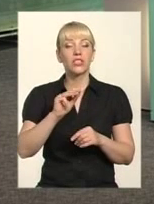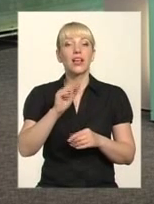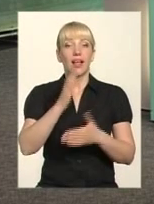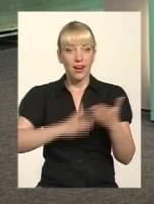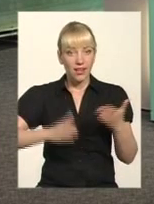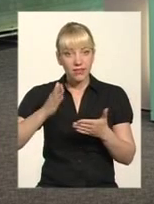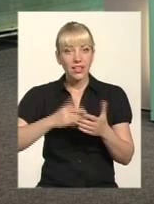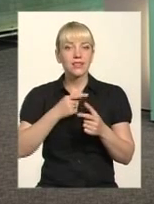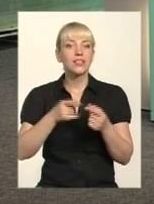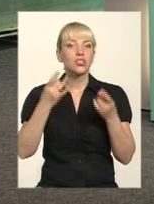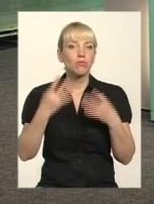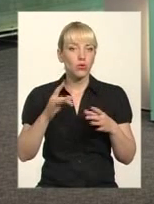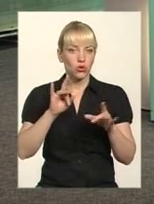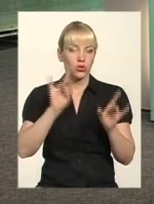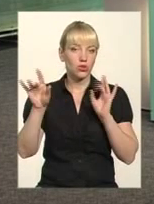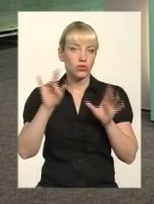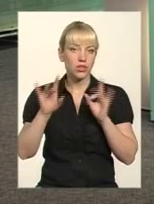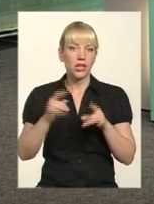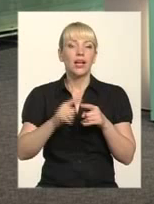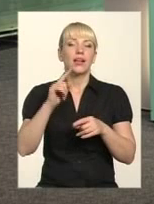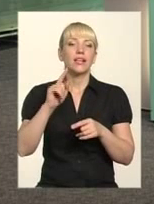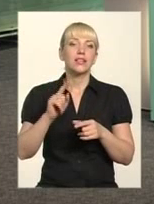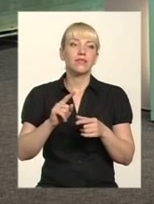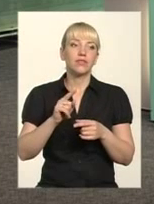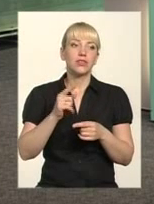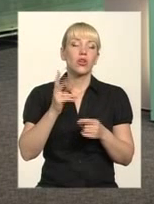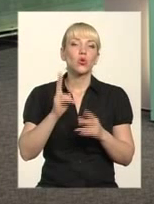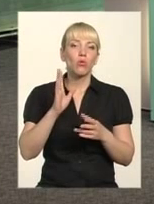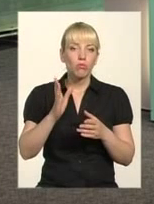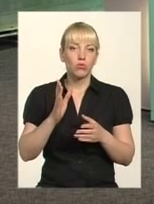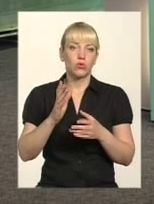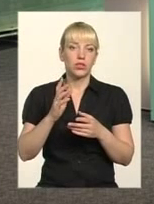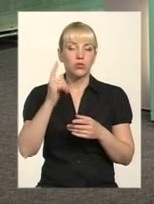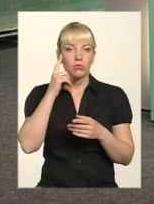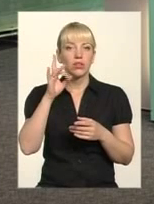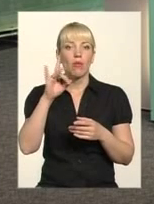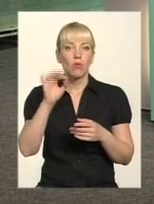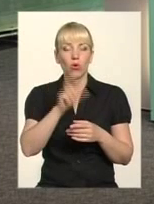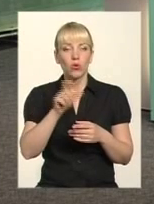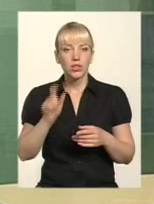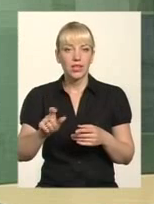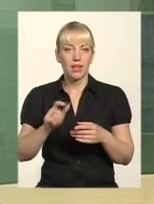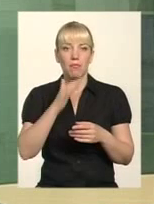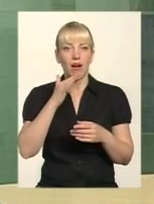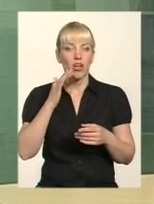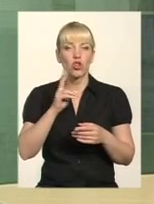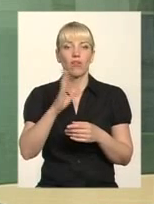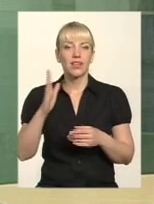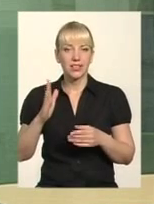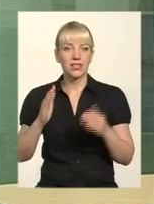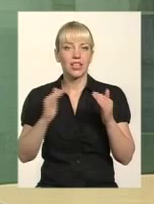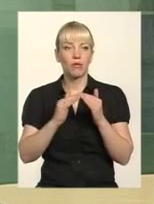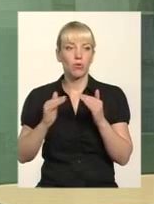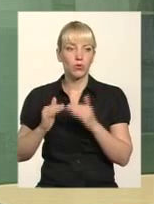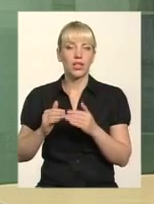І хто конкретно має відтепер опікуватися проблемами мешканців тих багатоквартирних будинків? На сьогоднішній мешканцям надається